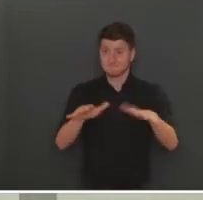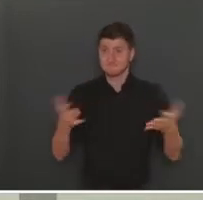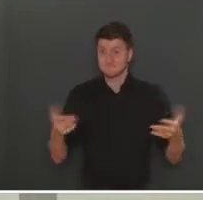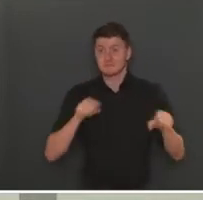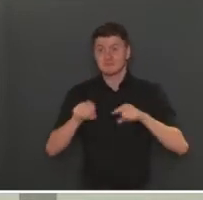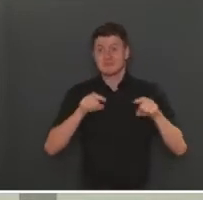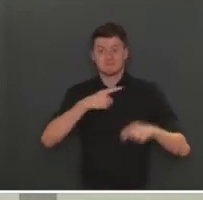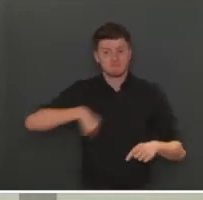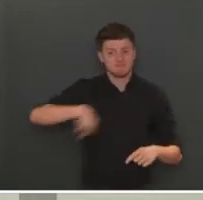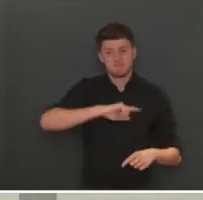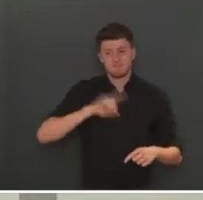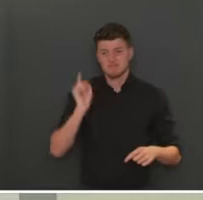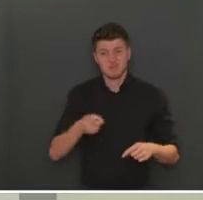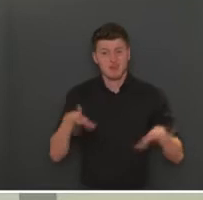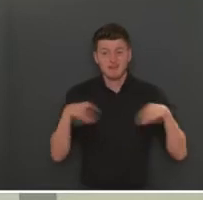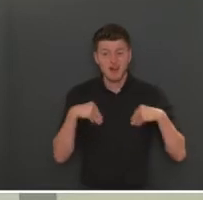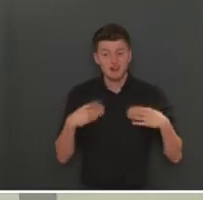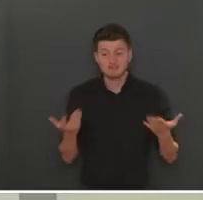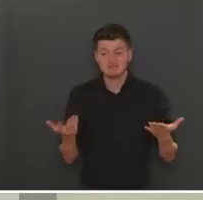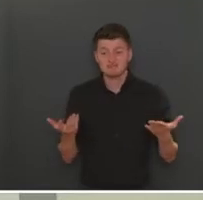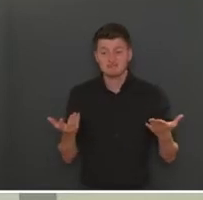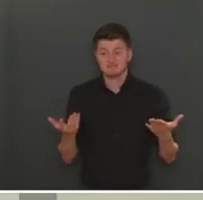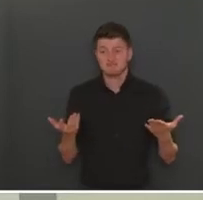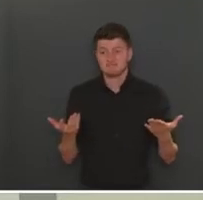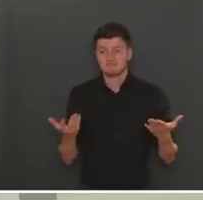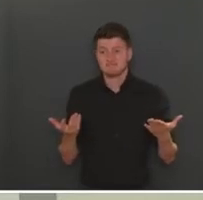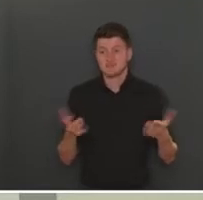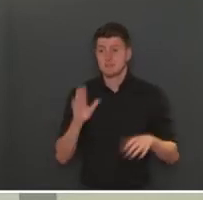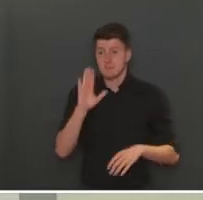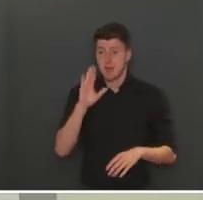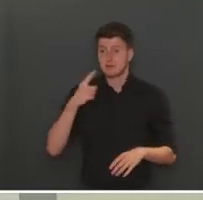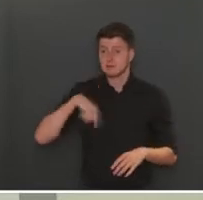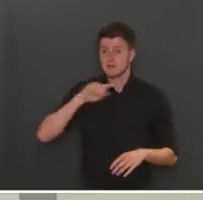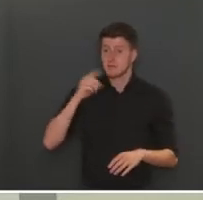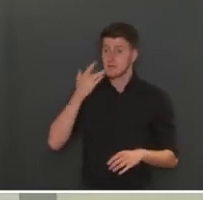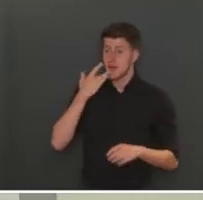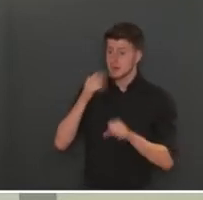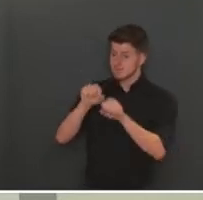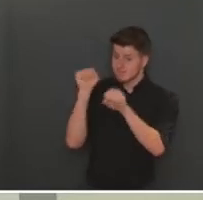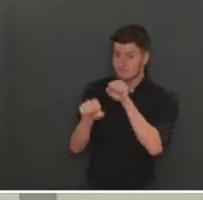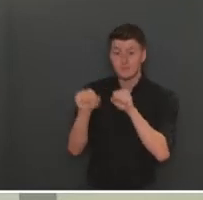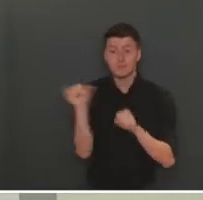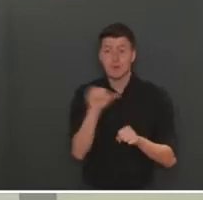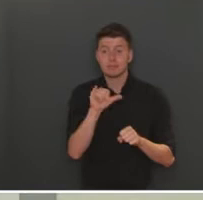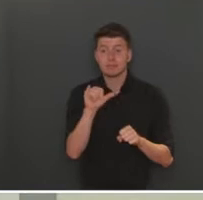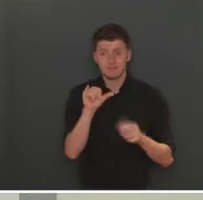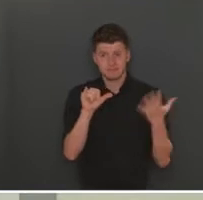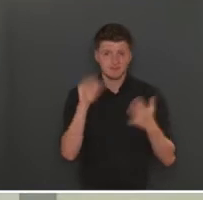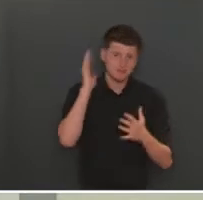encore. A nous donc d'apprendre à vivre avec ce virus. Ce que nous voulons absolument éviter,